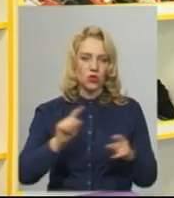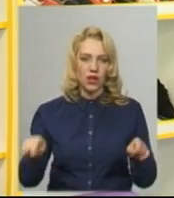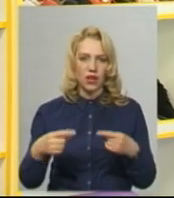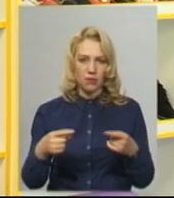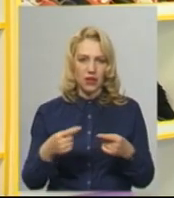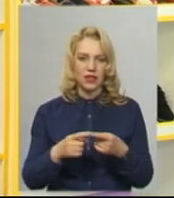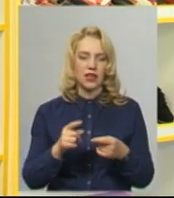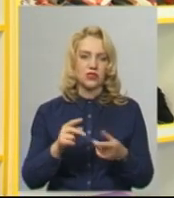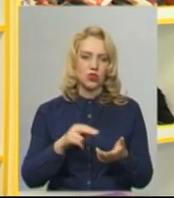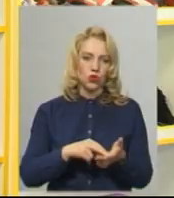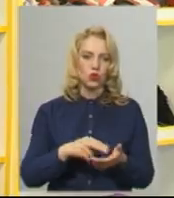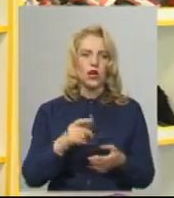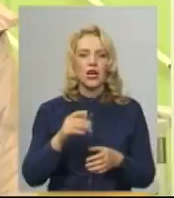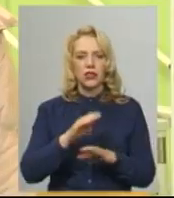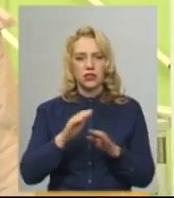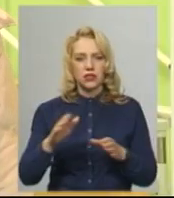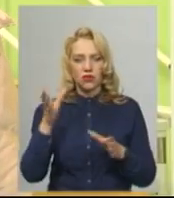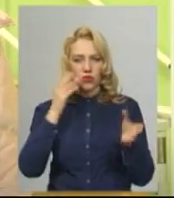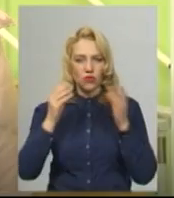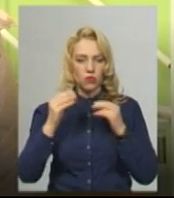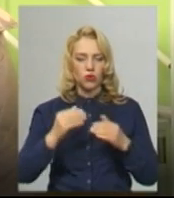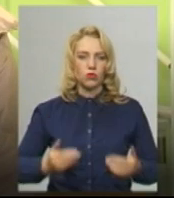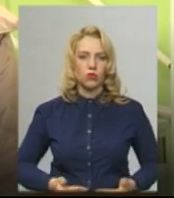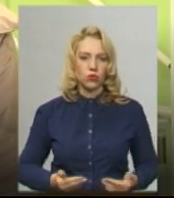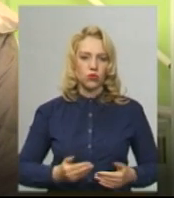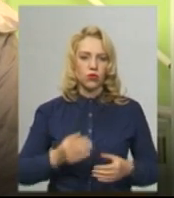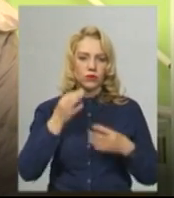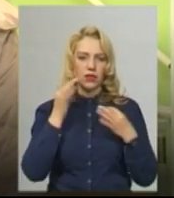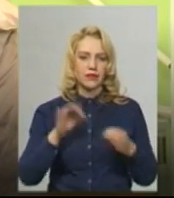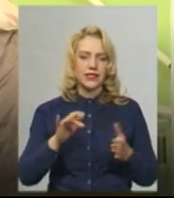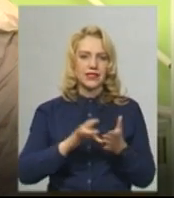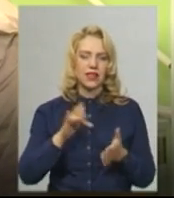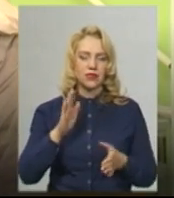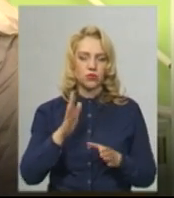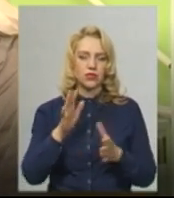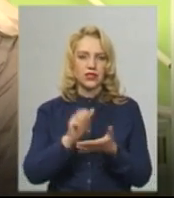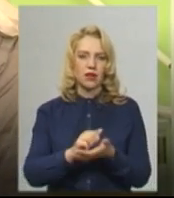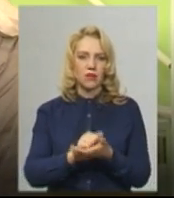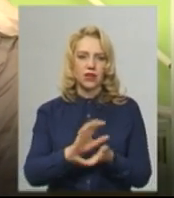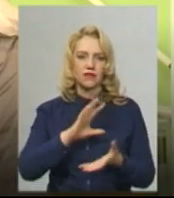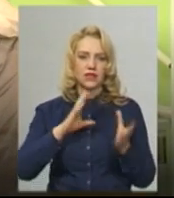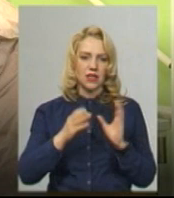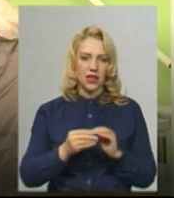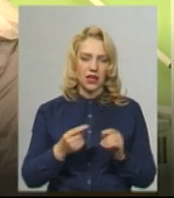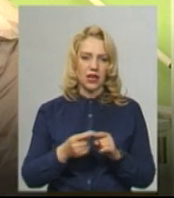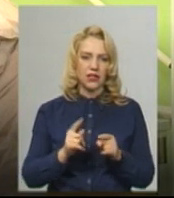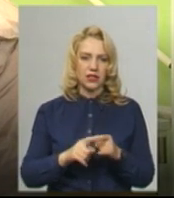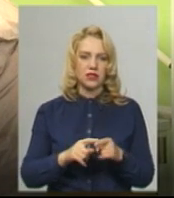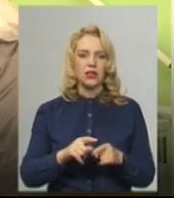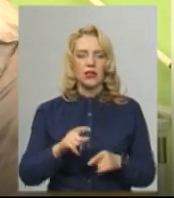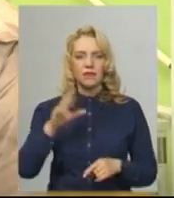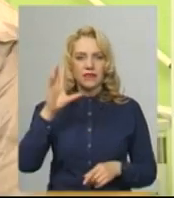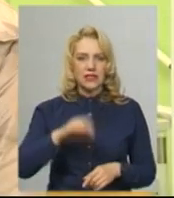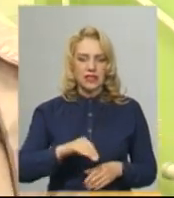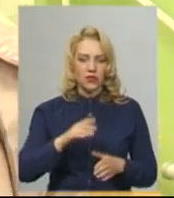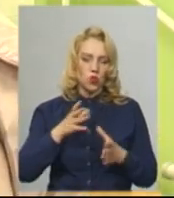таких центрах опановують побутові навики. Я вважаю, що центр буде займатися органічним ураженням центральної нервової